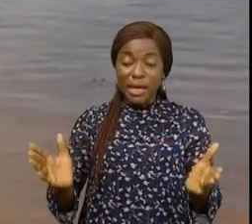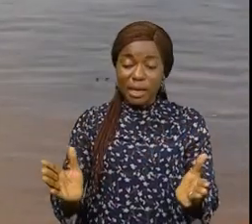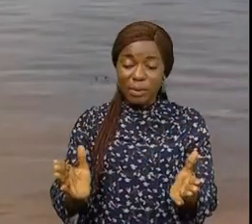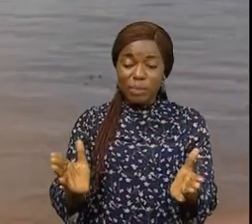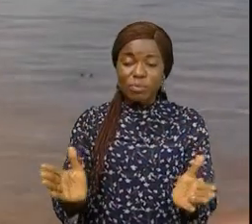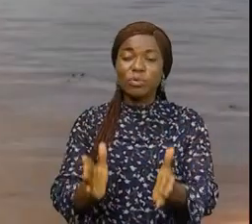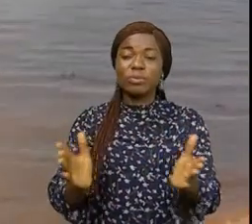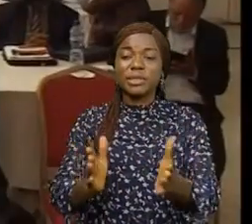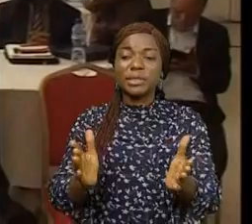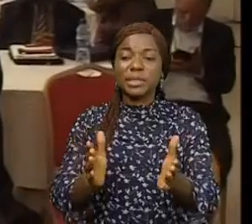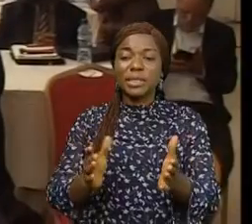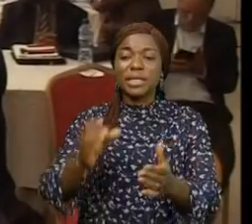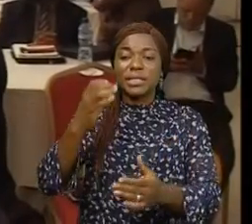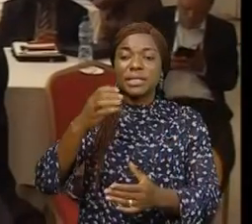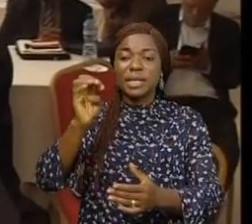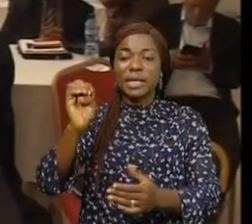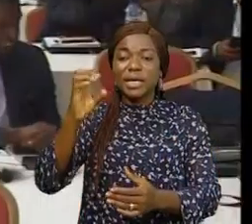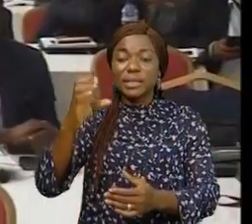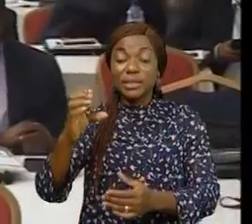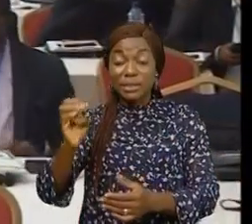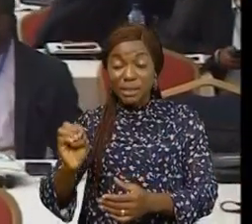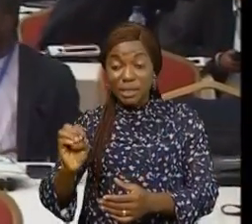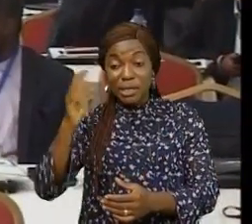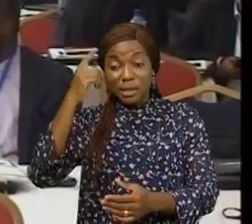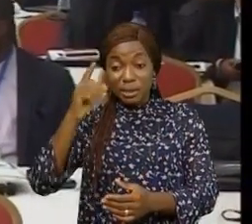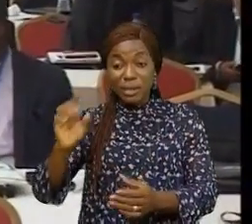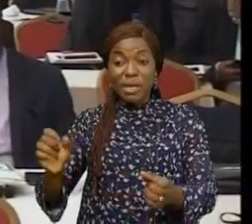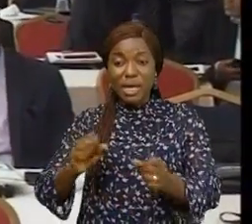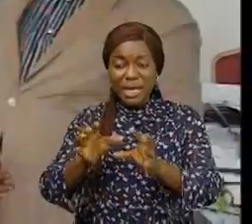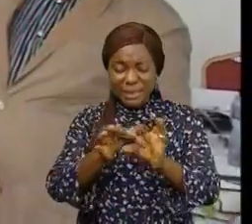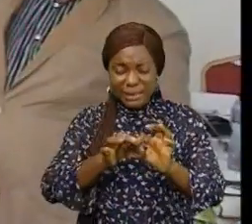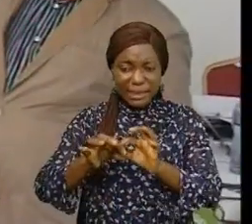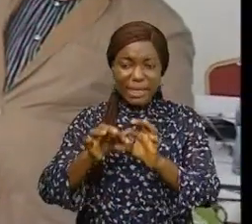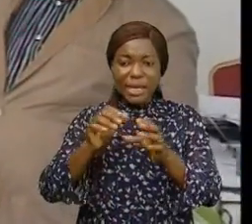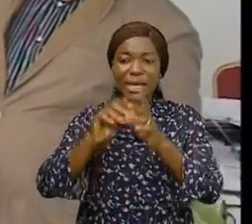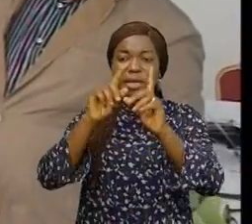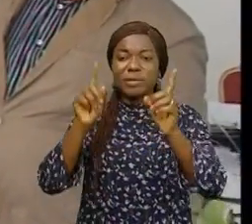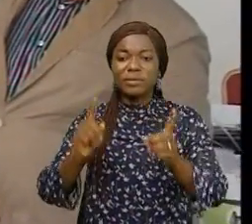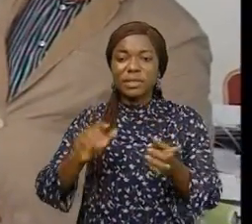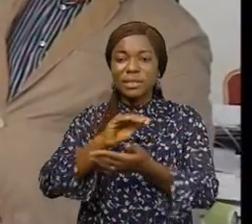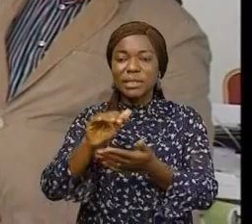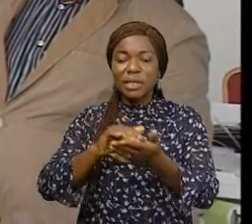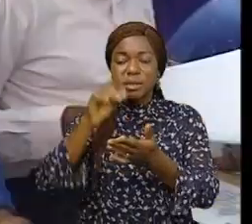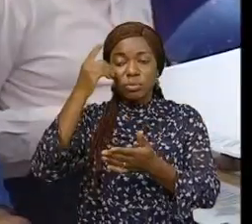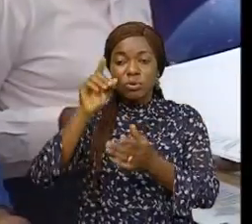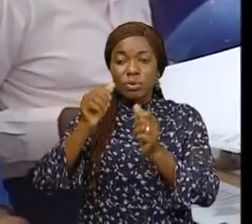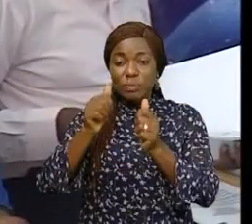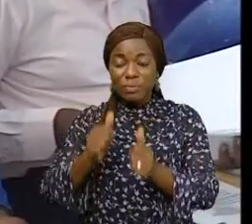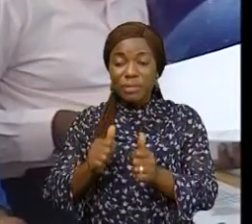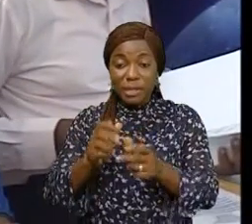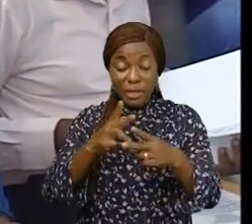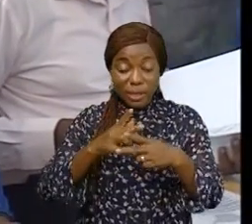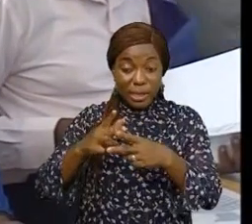pour organiser cet atelier régional conjoint pour une synergie d'action en Afrique centrale afin de bien gérer ses ressources